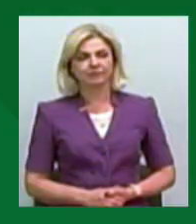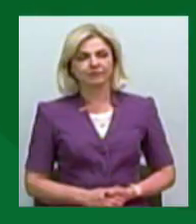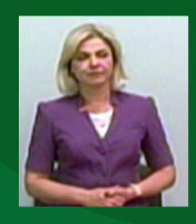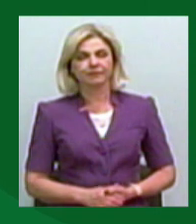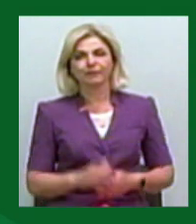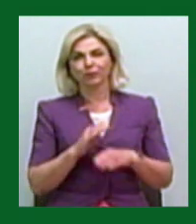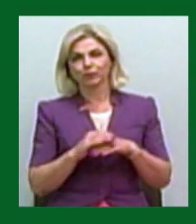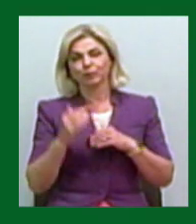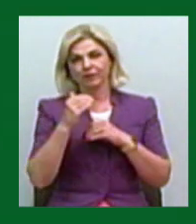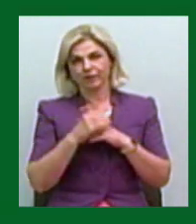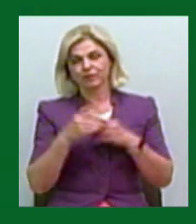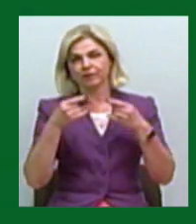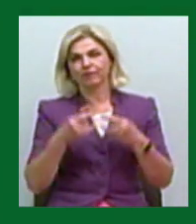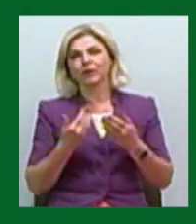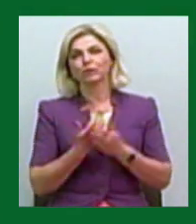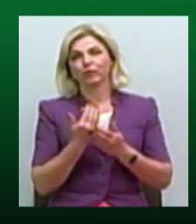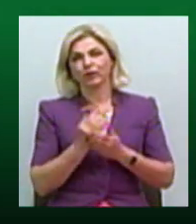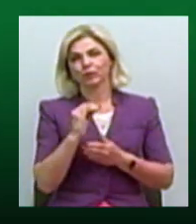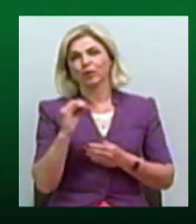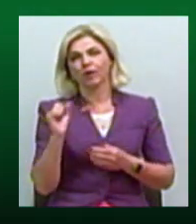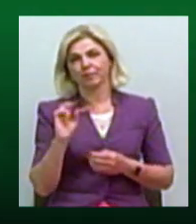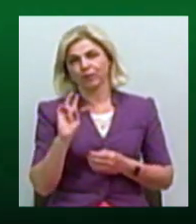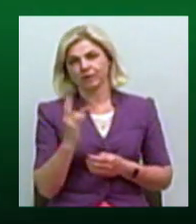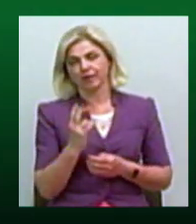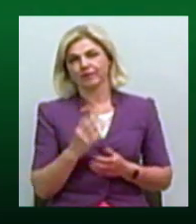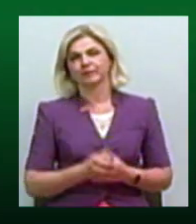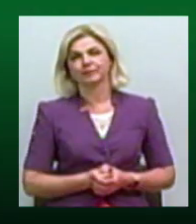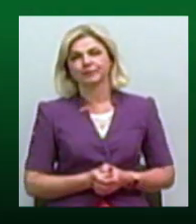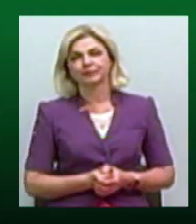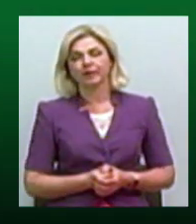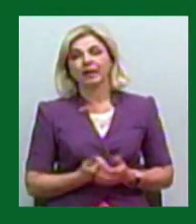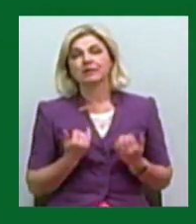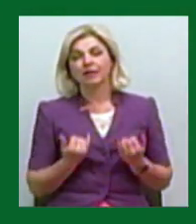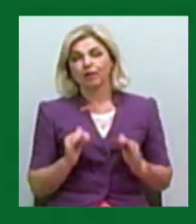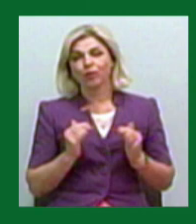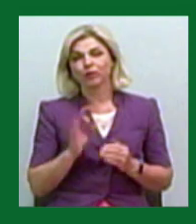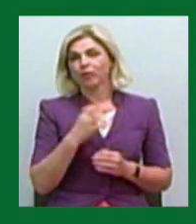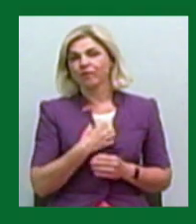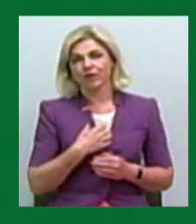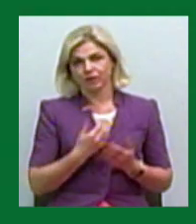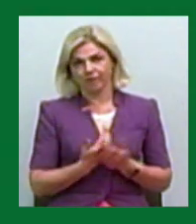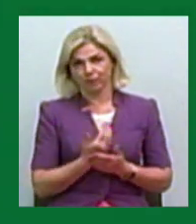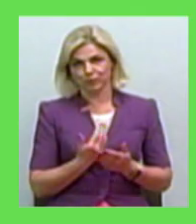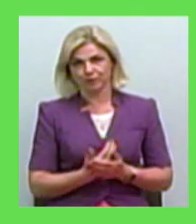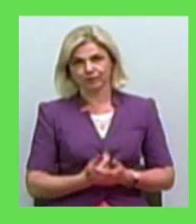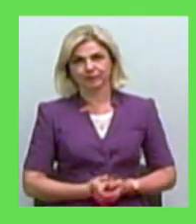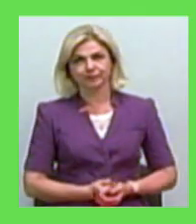Доброго вечора, в ефірі новини на ЮАМ Миколаїв у студії Володимир Степанов. Зараз коротко про головне у випуску.